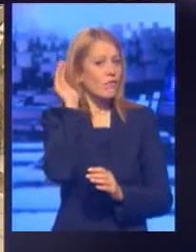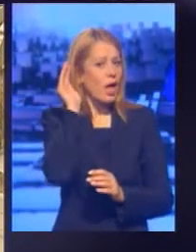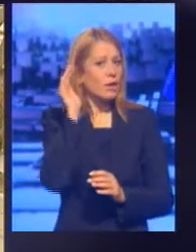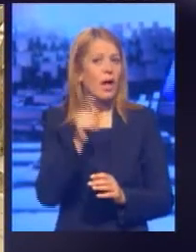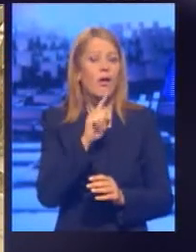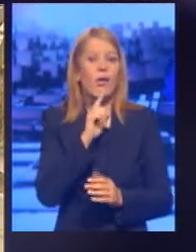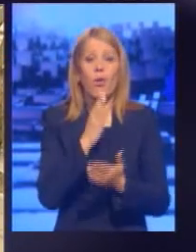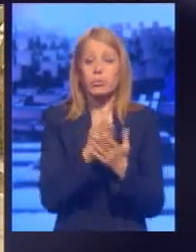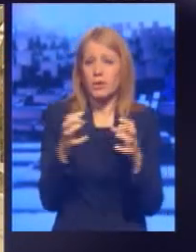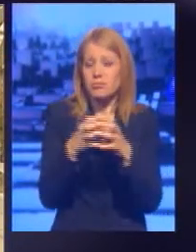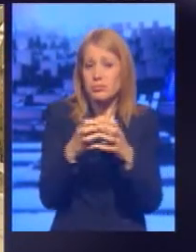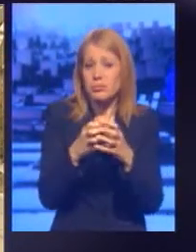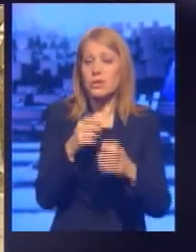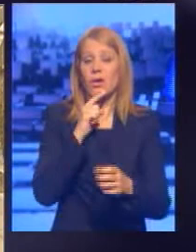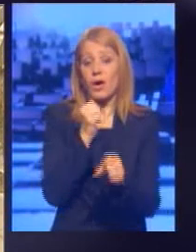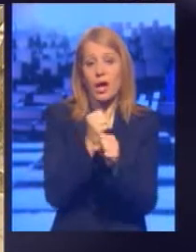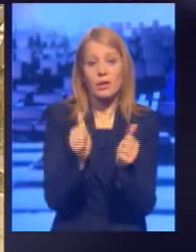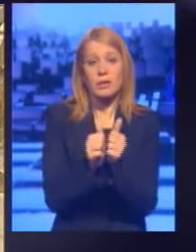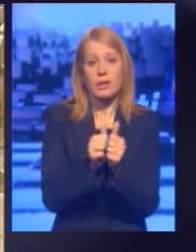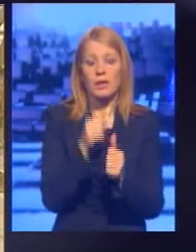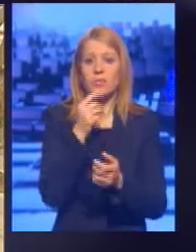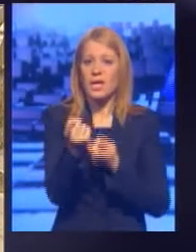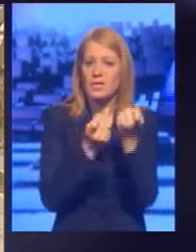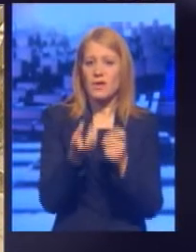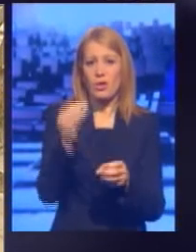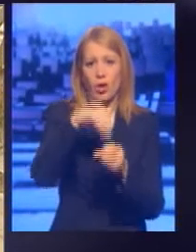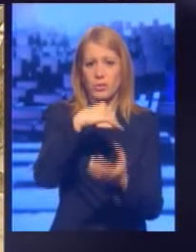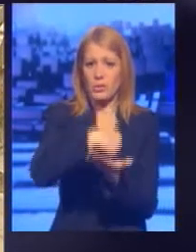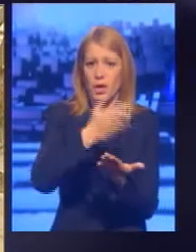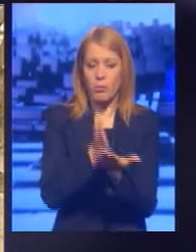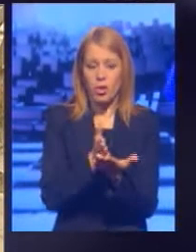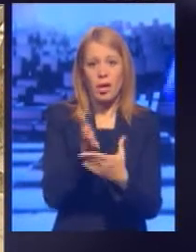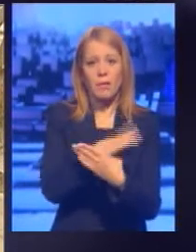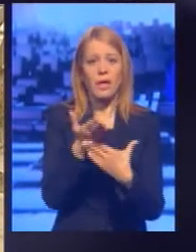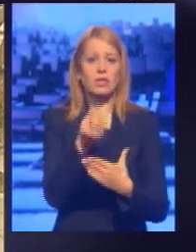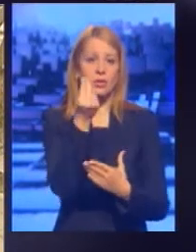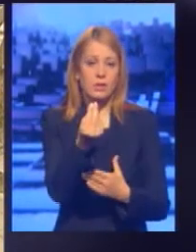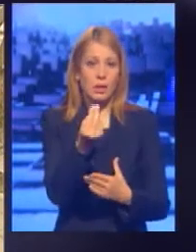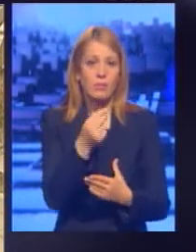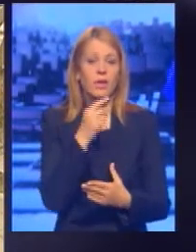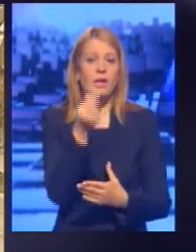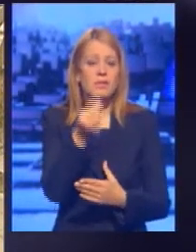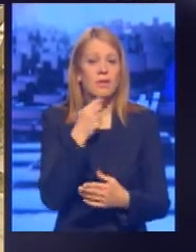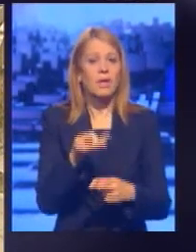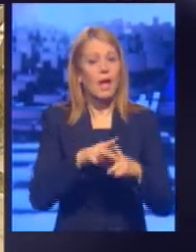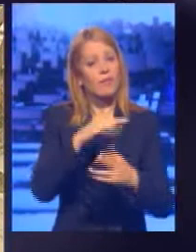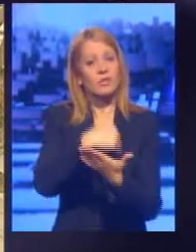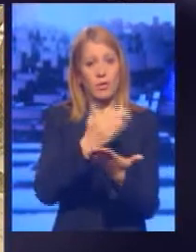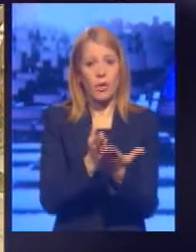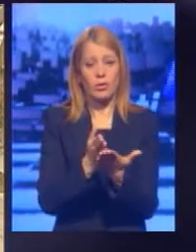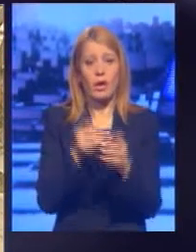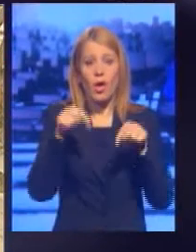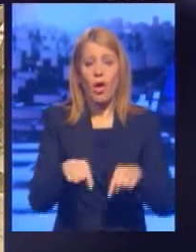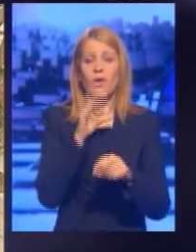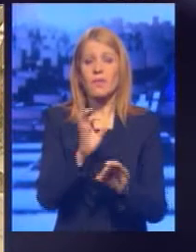kogode sačini i siguran sam da će to izazvati doprunske podele među Srbima. Jer su Srbi i onako previše podeljeni, a ovo